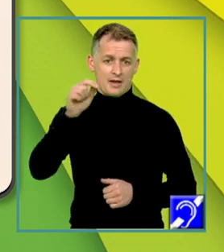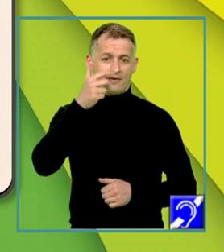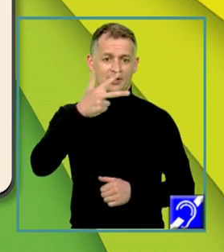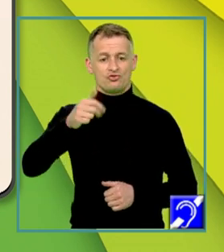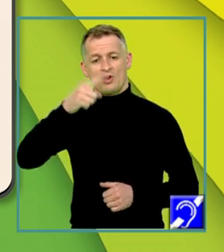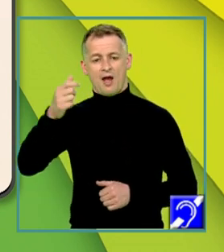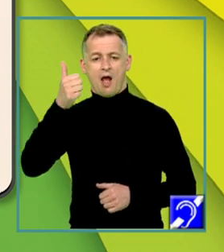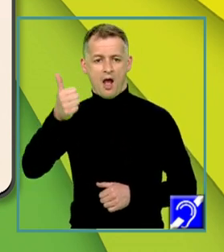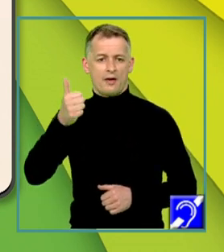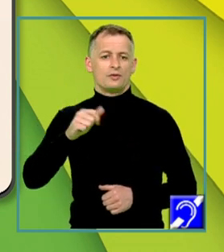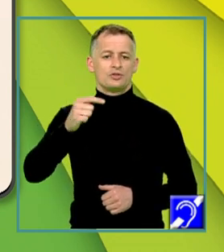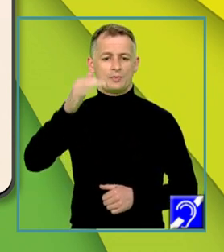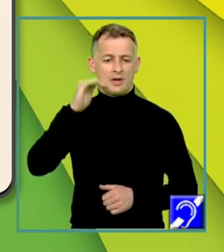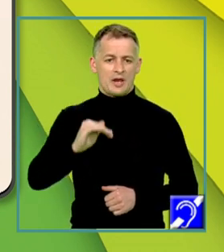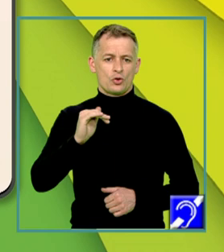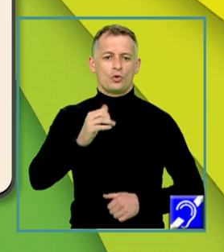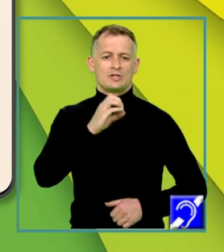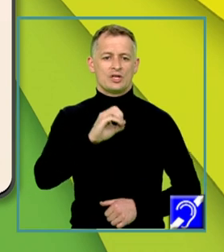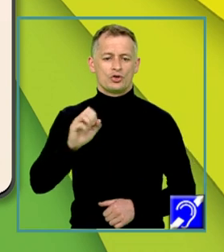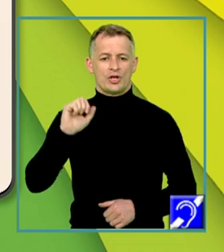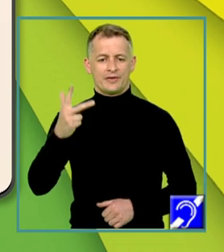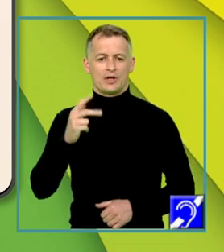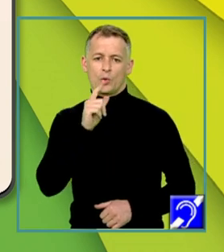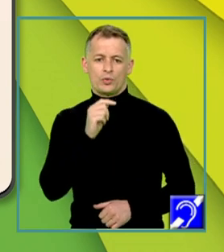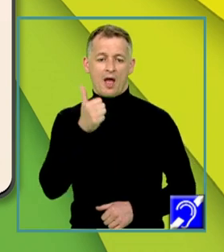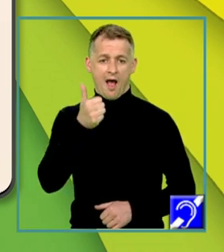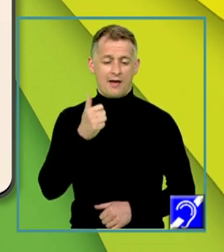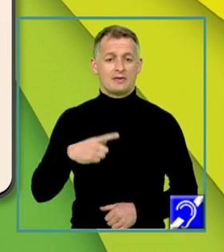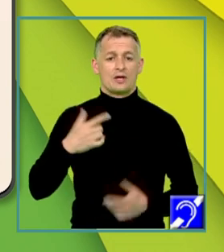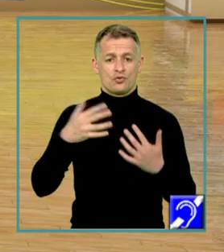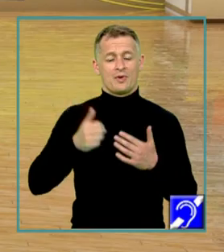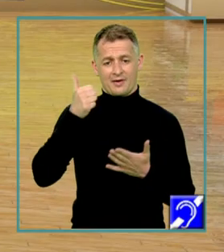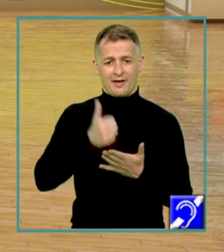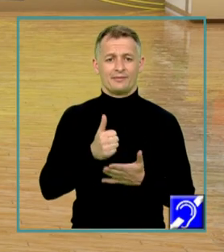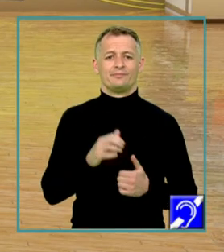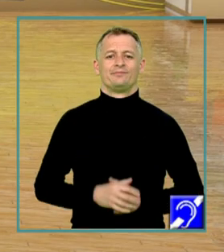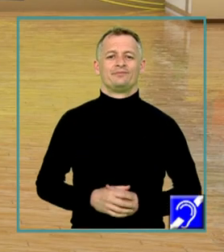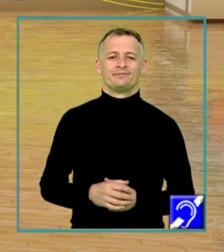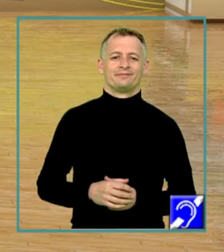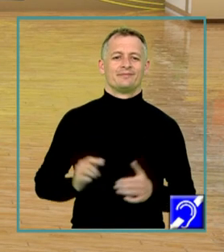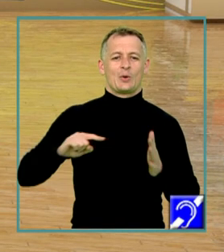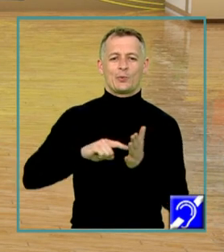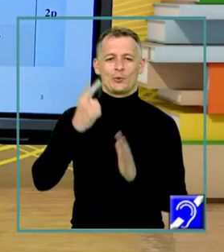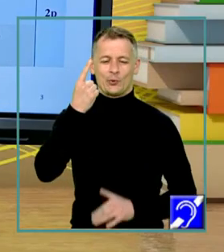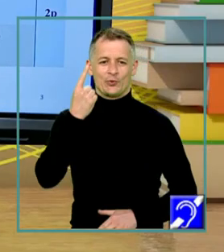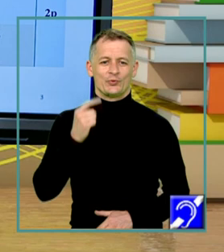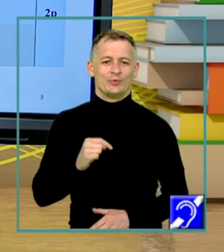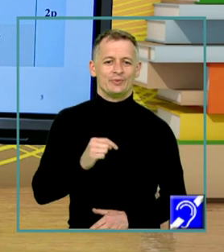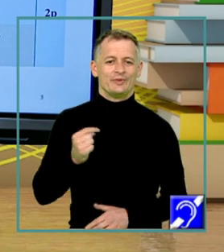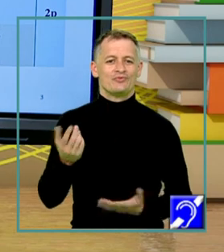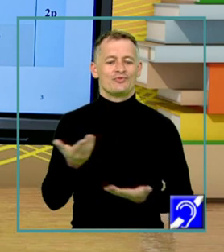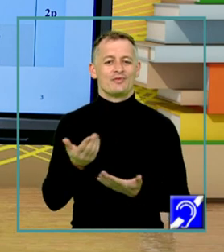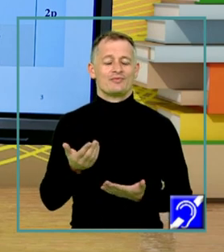și pe linia a doua elementele 0 și 3, unde A este un număr real. La punctul 1 se cere